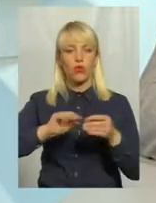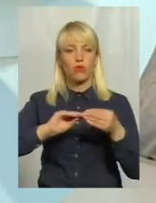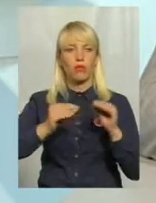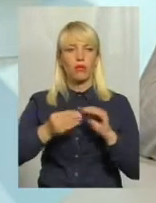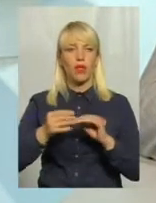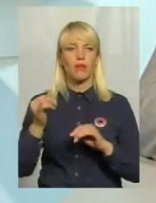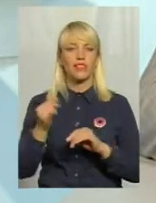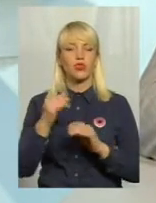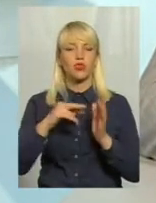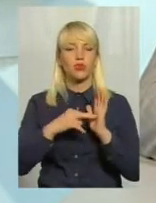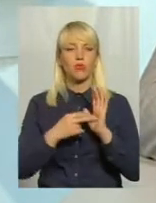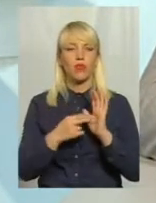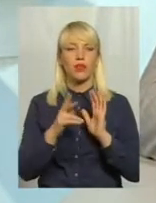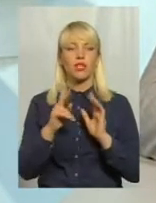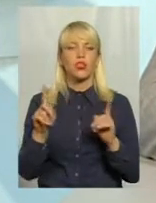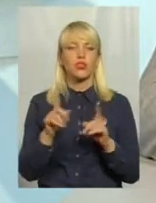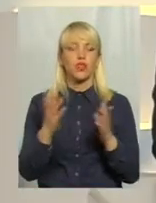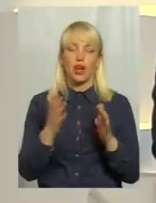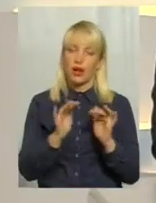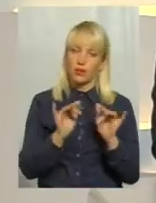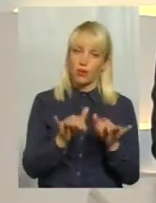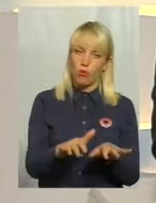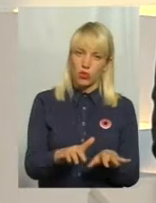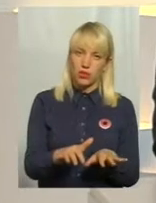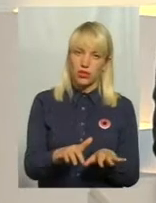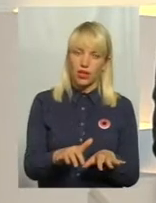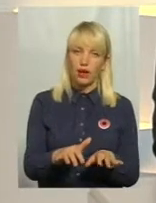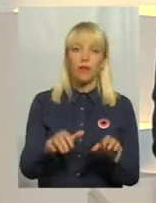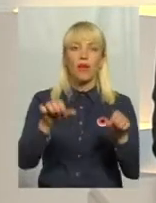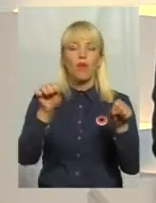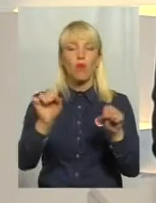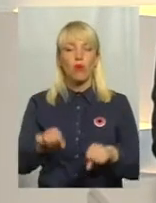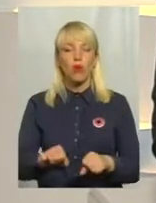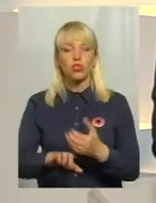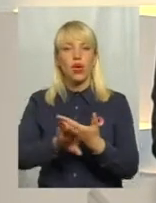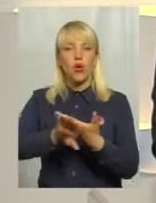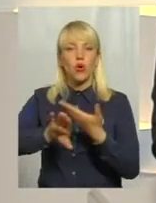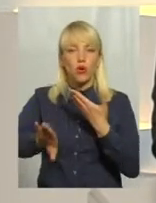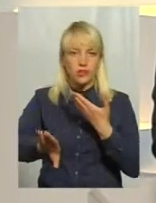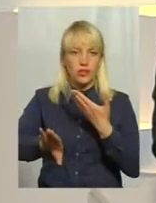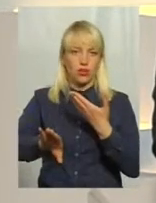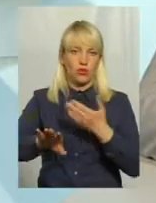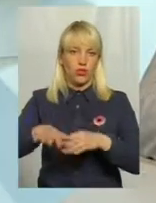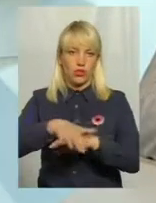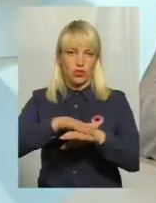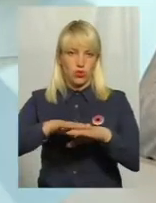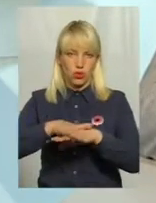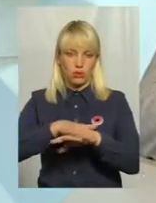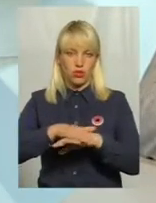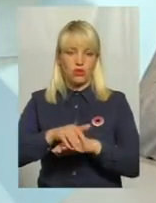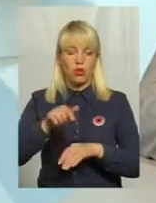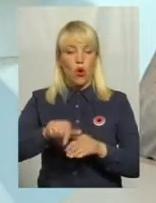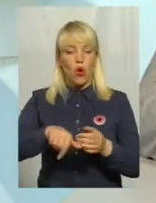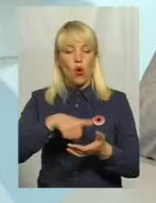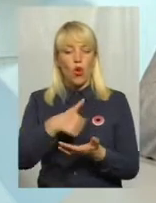в історичному плані, що якась подія може роз'єднувати суспільство. Тут головна проблема